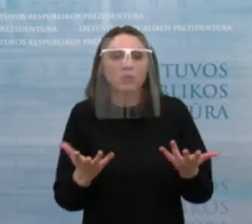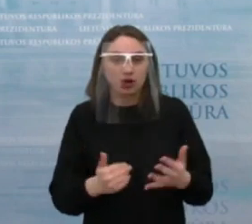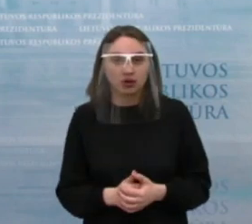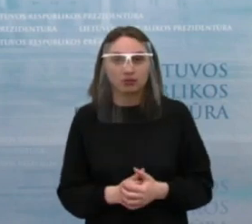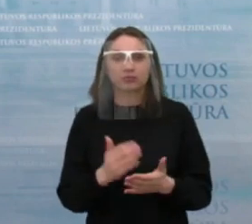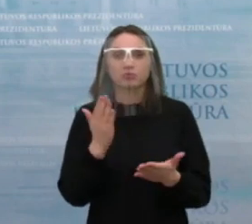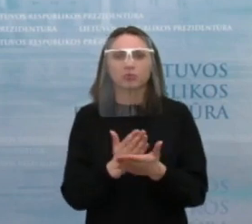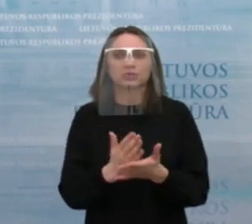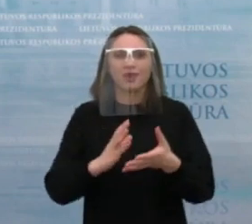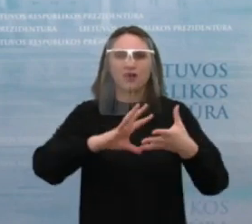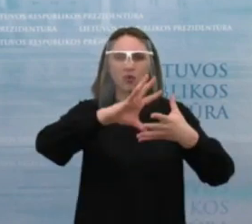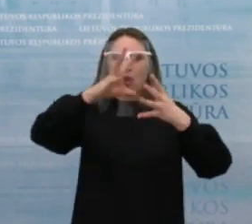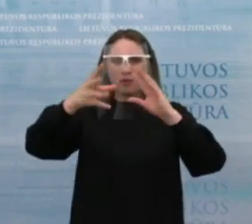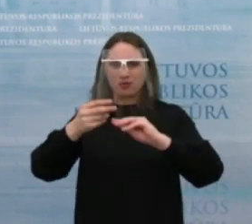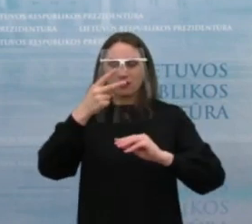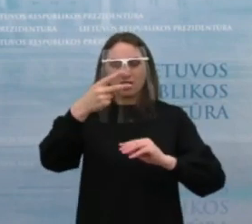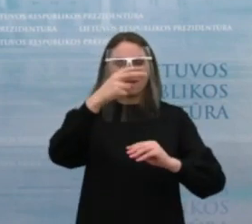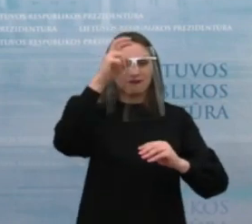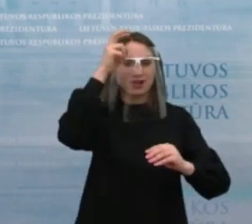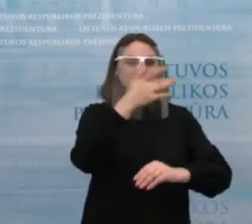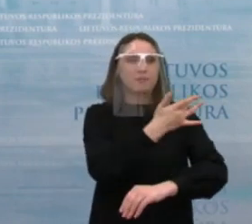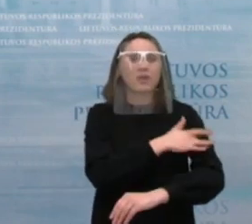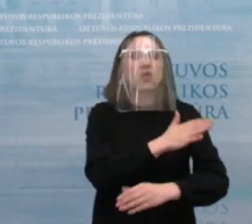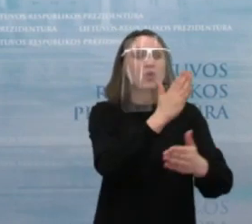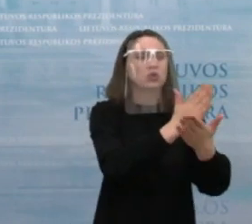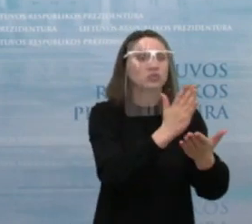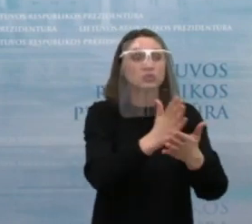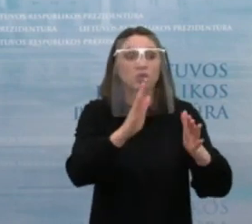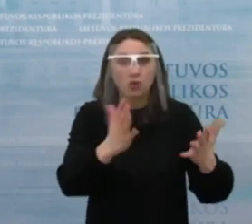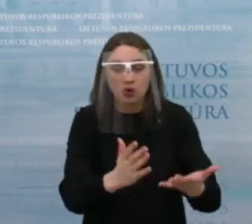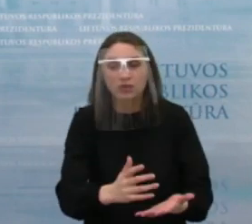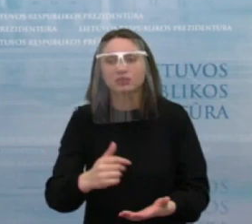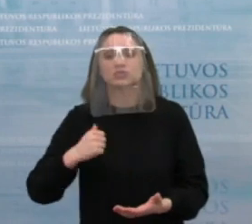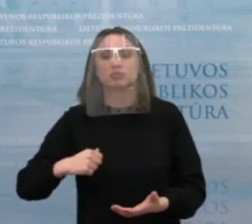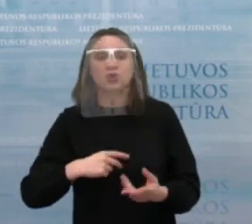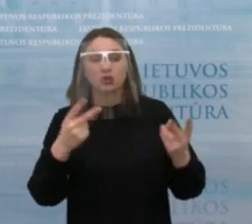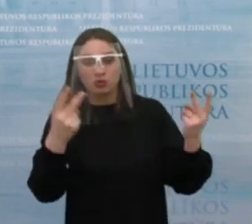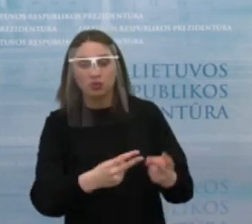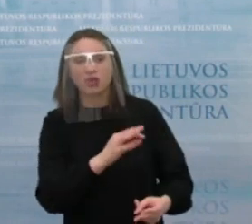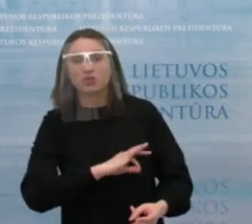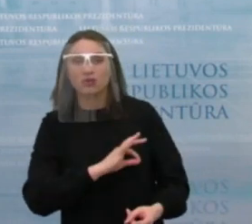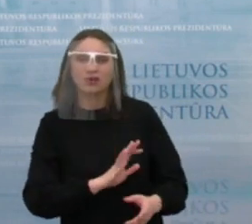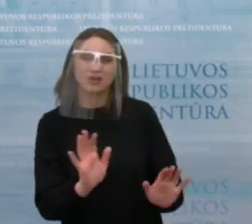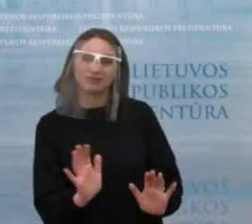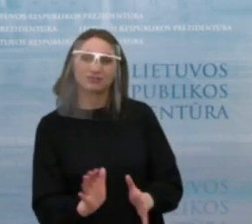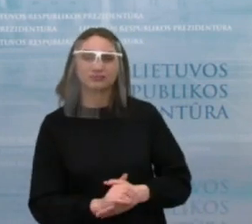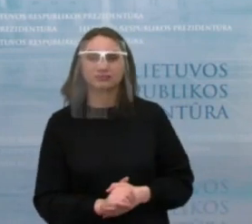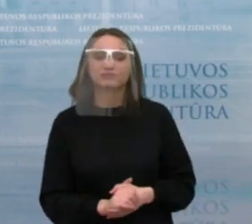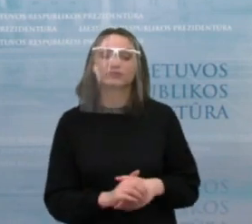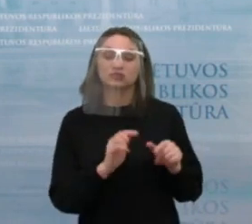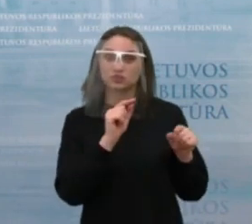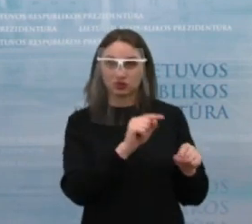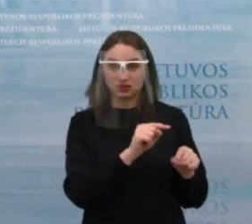kompleksiškai viską, ką valstybė teikia. Ir kaip tai koreliuoja su tuo, ko iš tikrųjų reikia Lietuvos šeimom ir žmonėm. Todėl